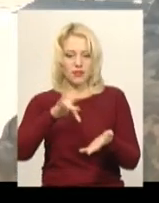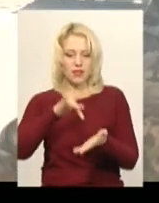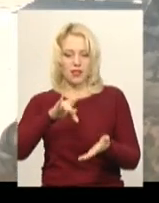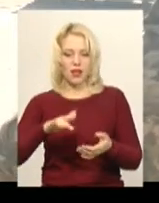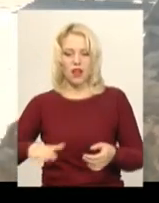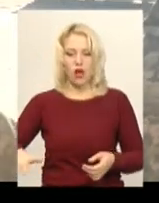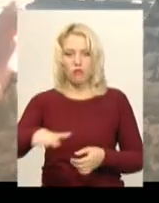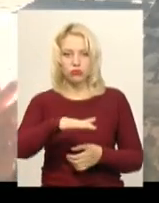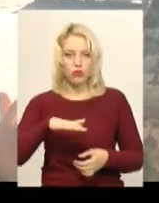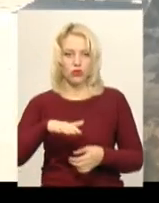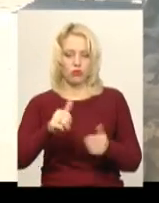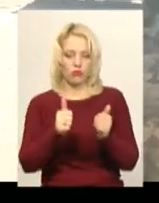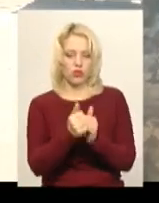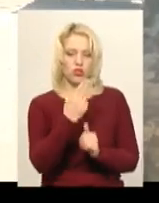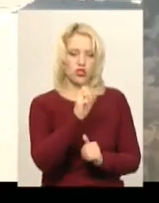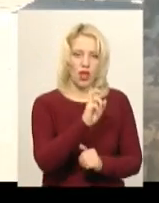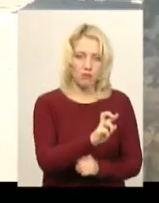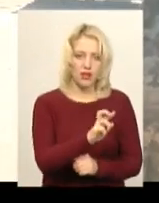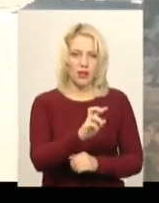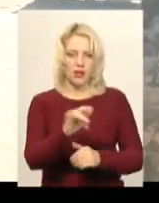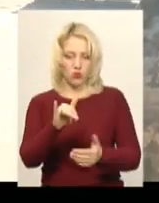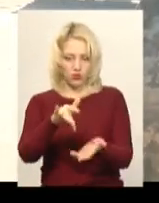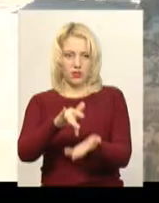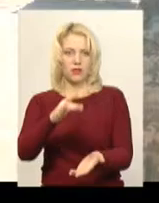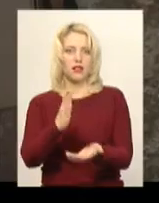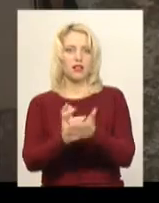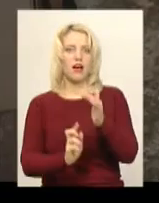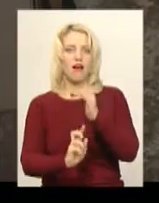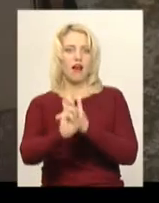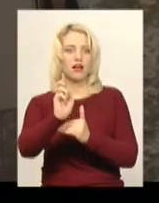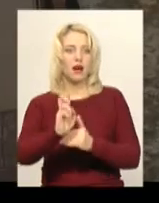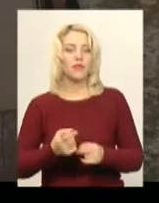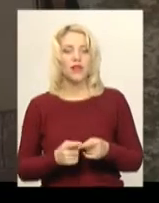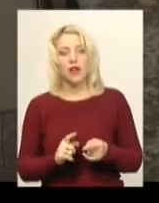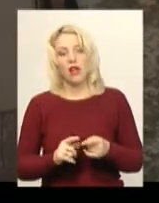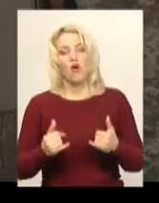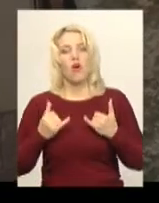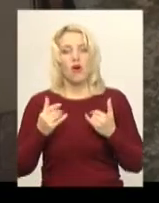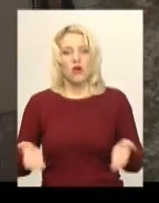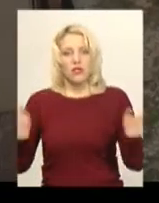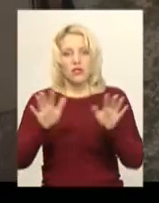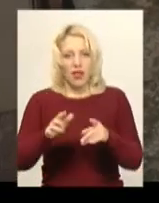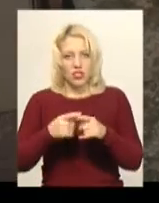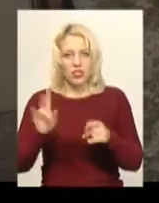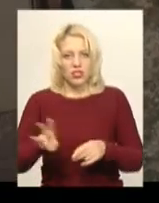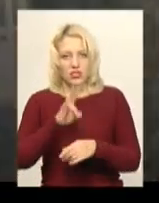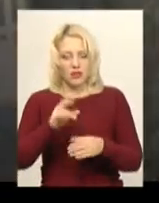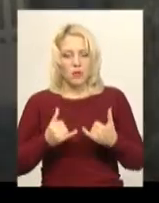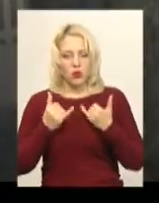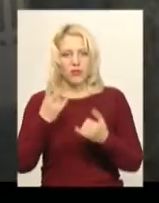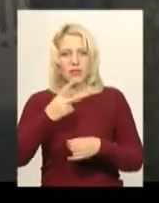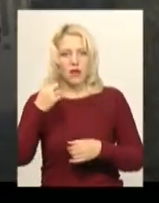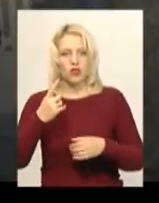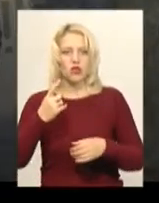штаб фактично, і в центрі якраз знаходиться храм Божий. Освячення церкви приурочили до 21-ї річниці створення